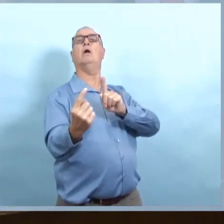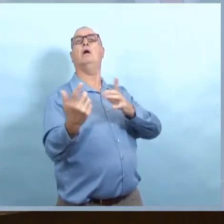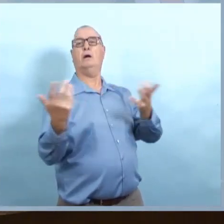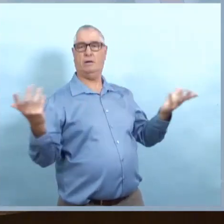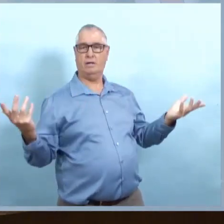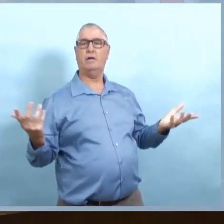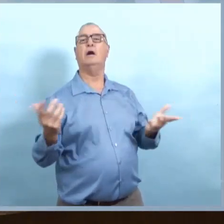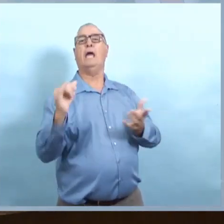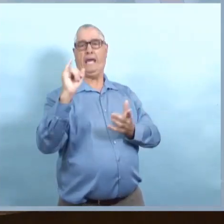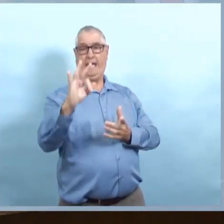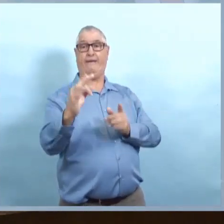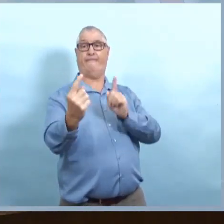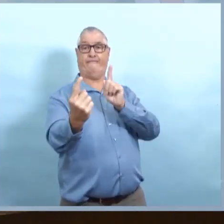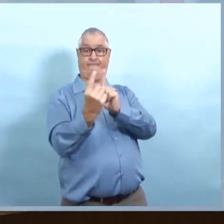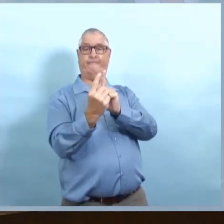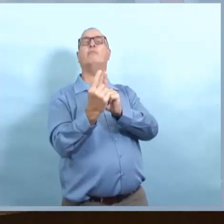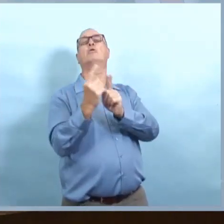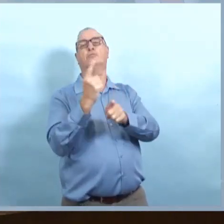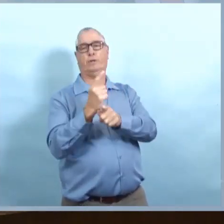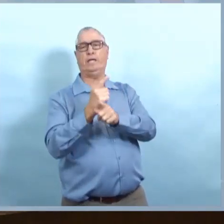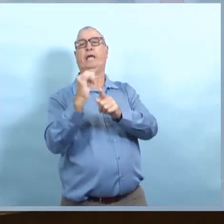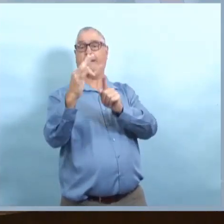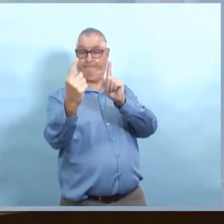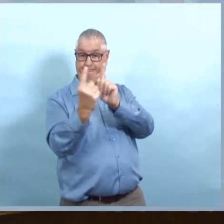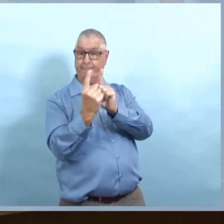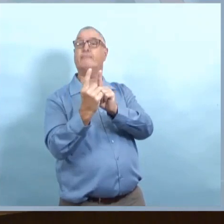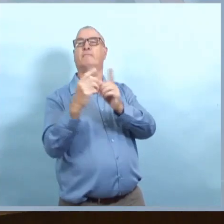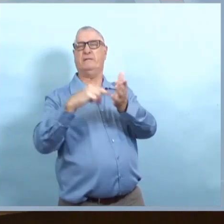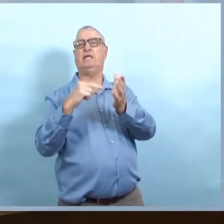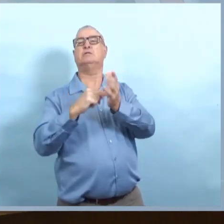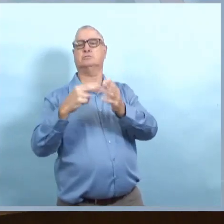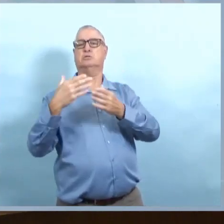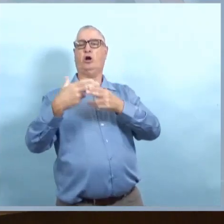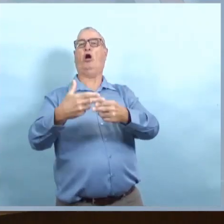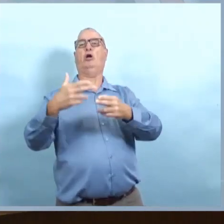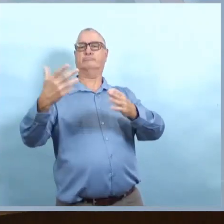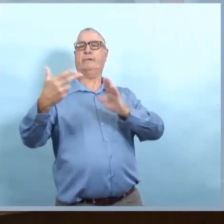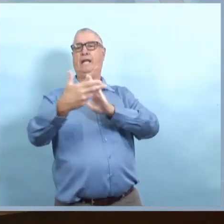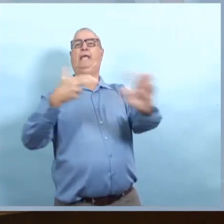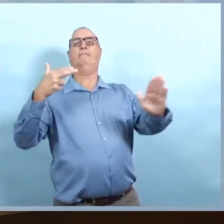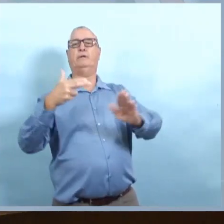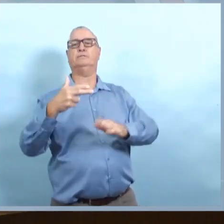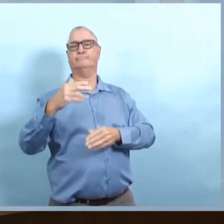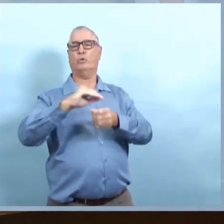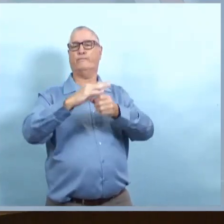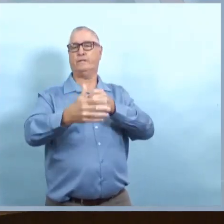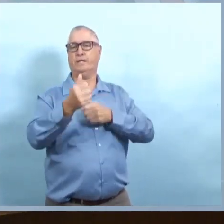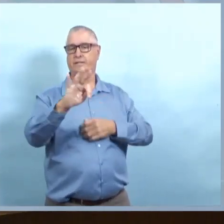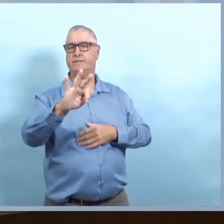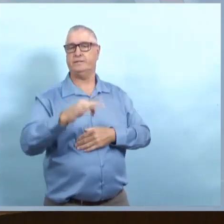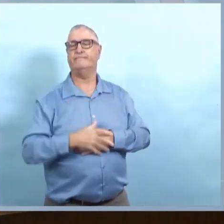sont les gens qui passent plus de 15 minutes dans un rayon de moins de 2 mètres d'une personne infectée.